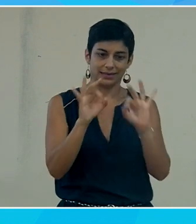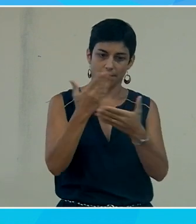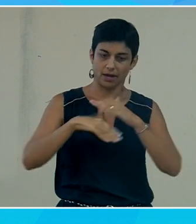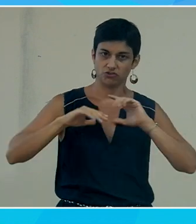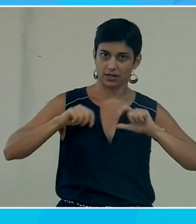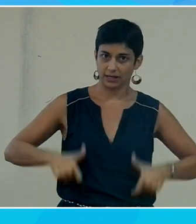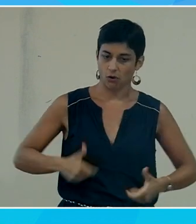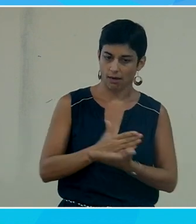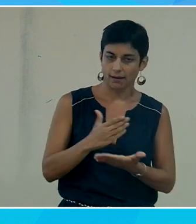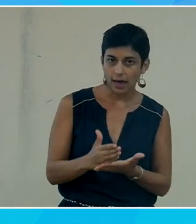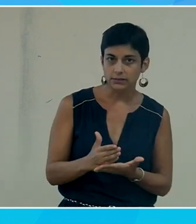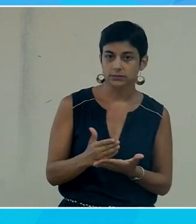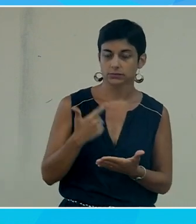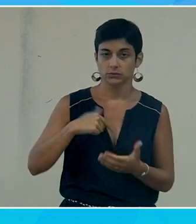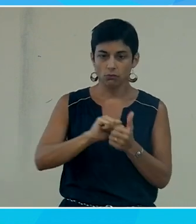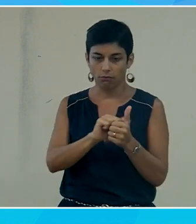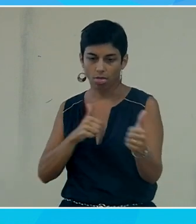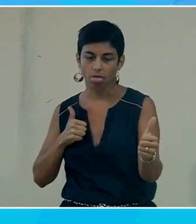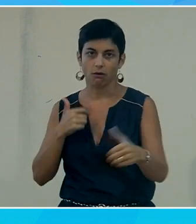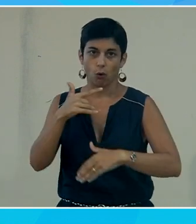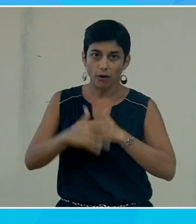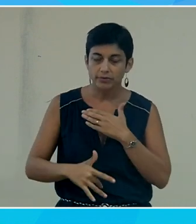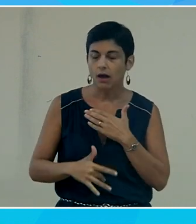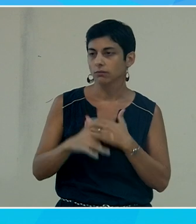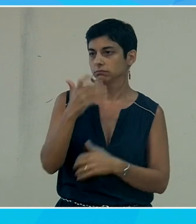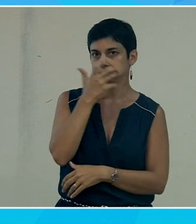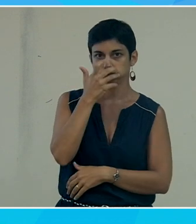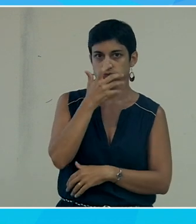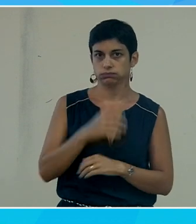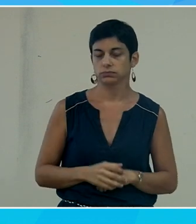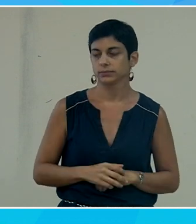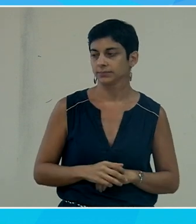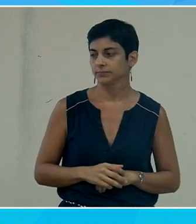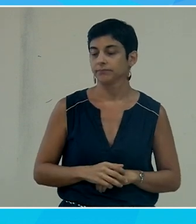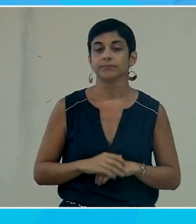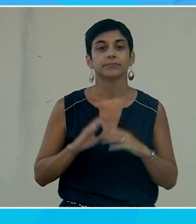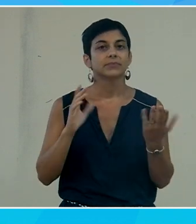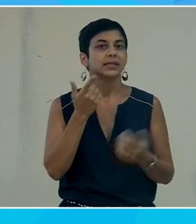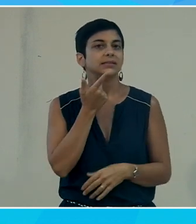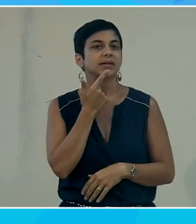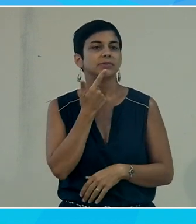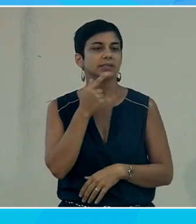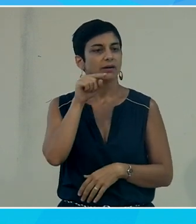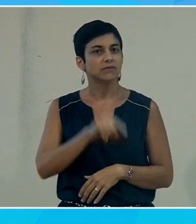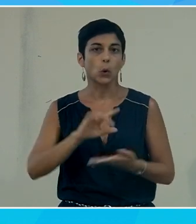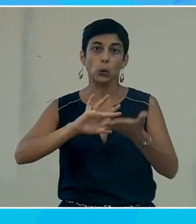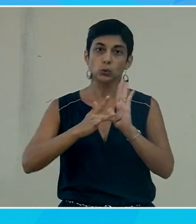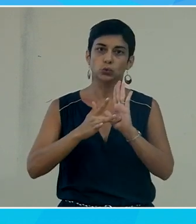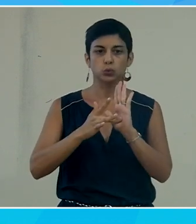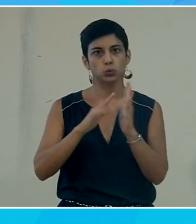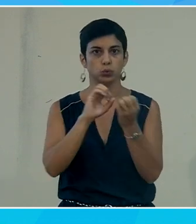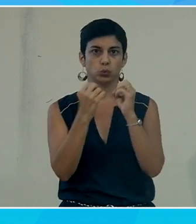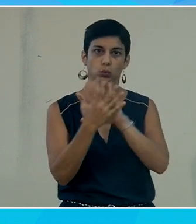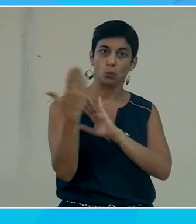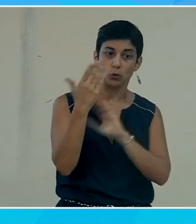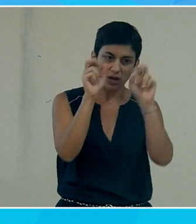quand on regarde le retard qu'on est en train de prendre en fait en France par rapport à ça c'est catastrophique alors après ça veut pas dire qu'il faut faire du tout d'informatique mais